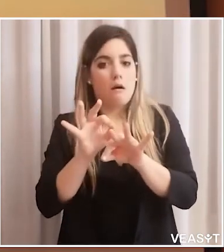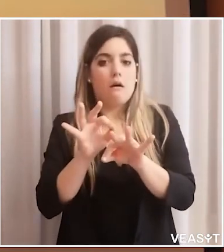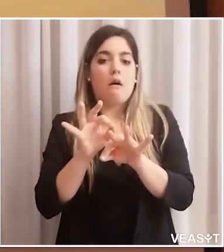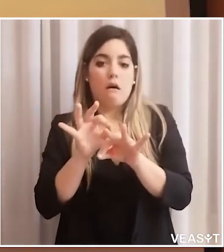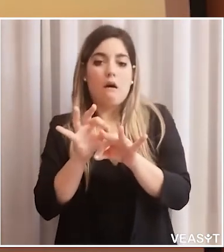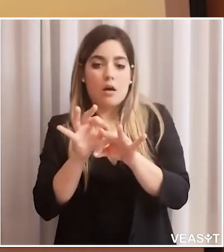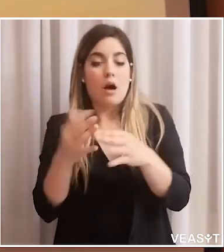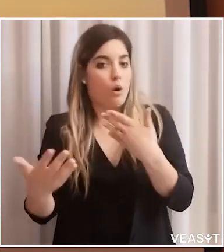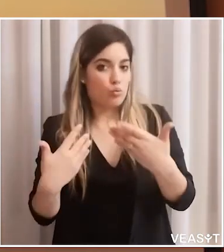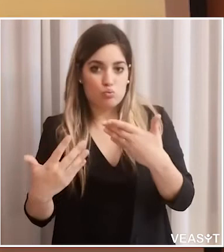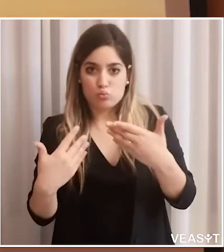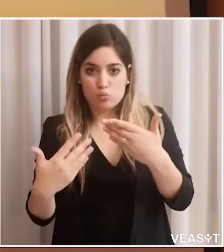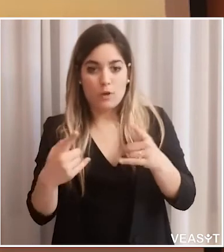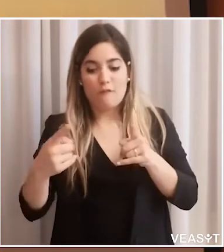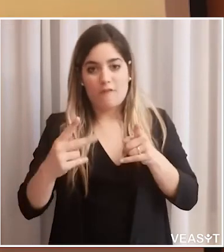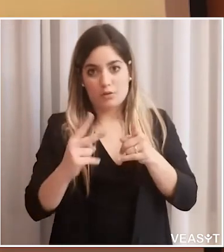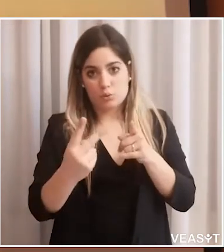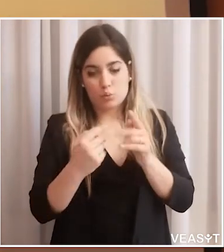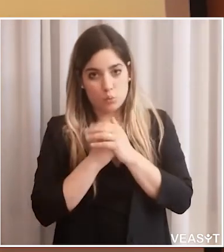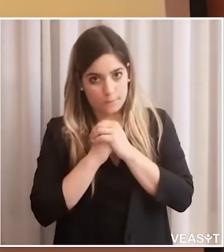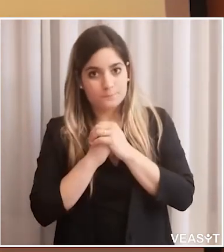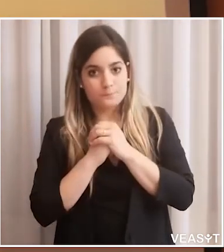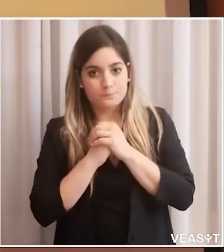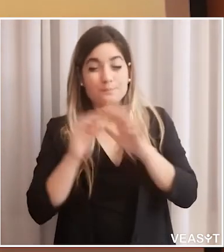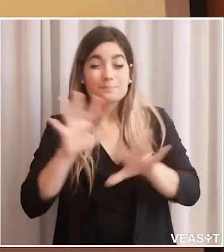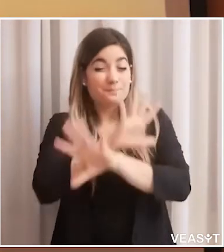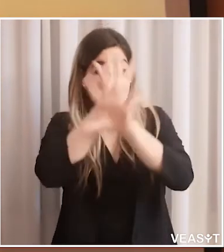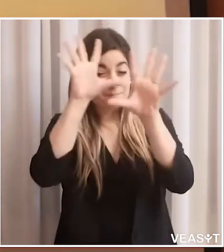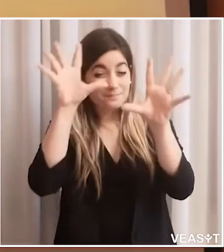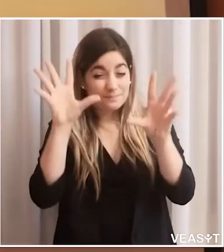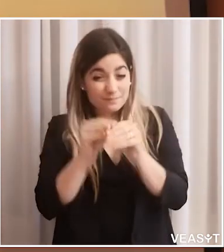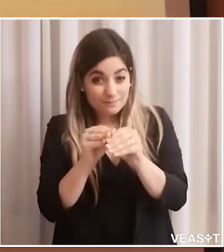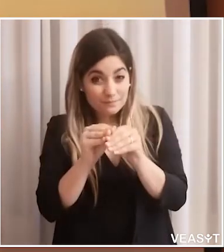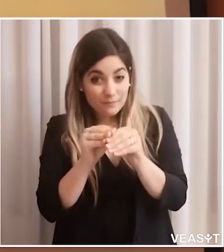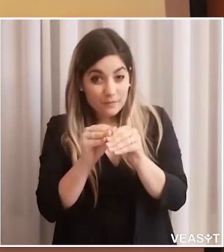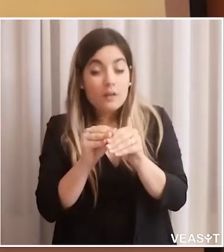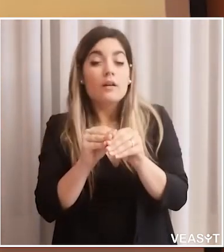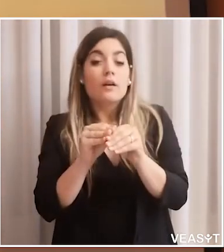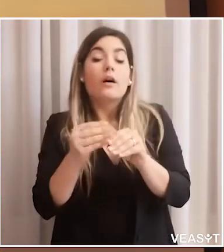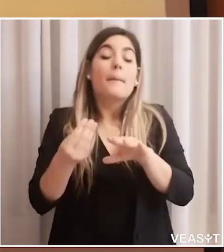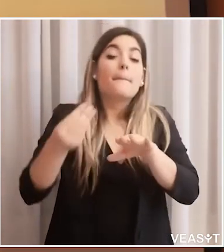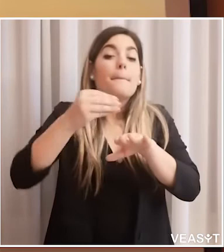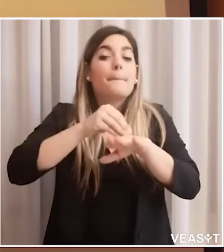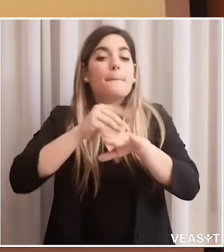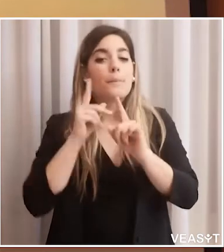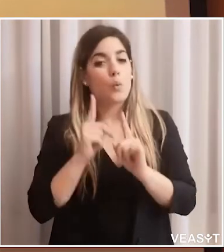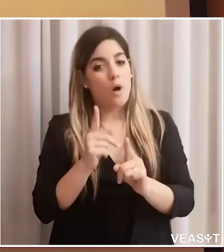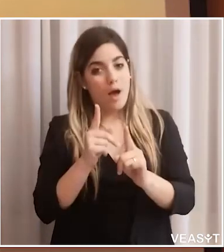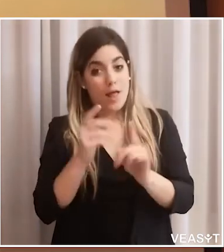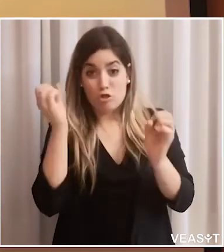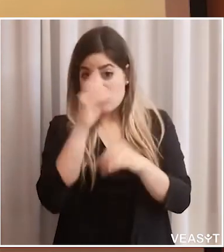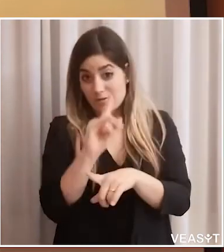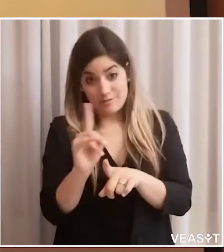gli accorgimenti tecnici che vanno attuati nella